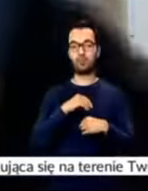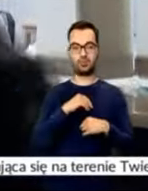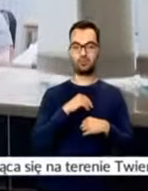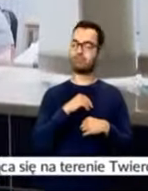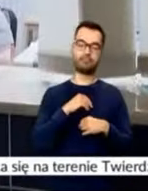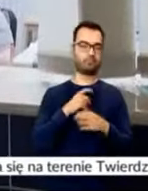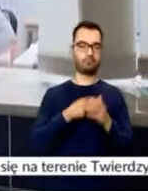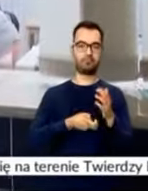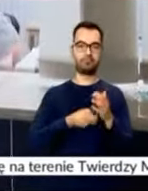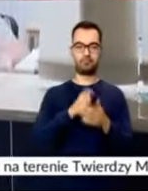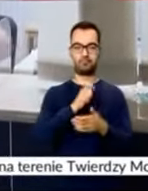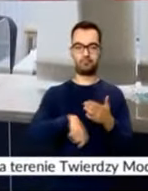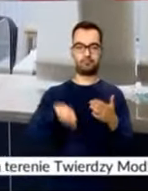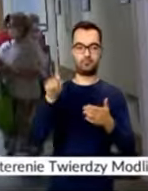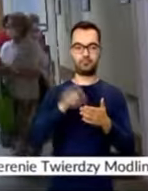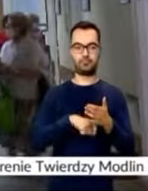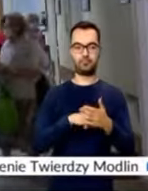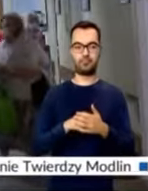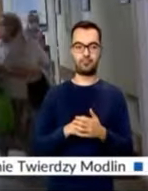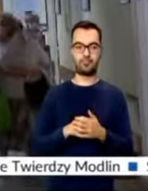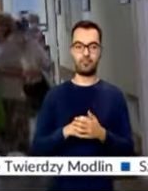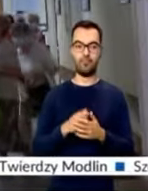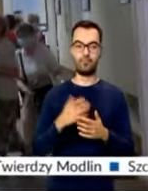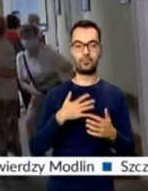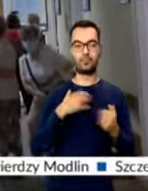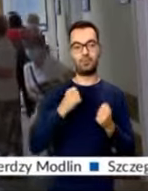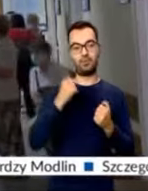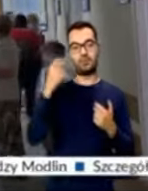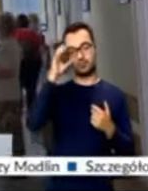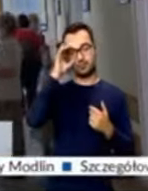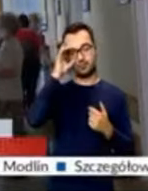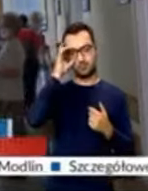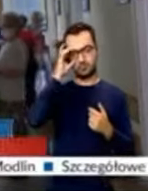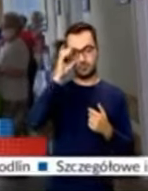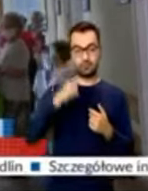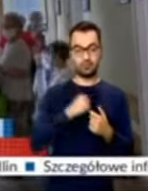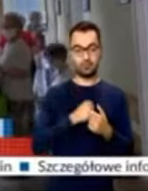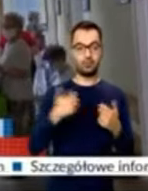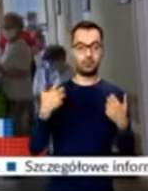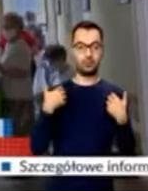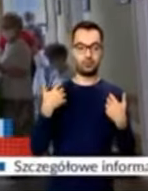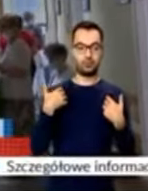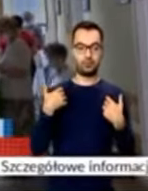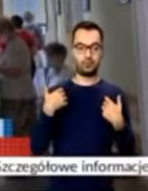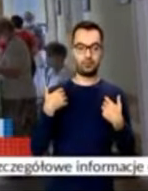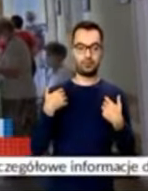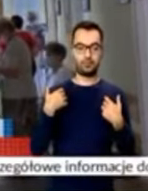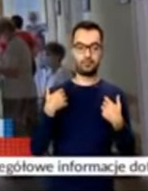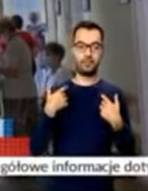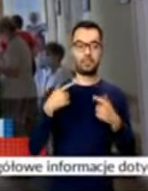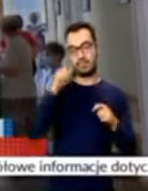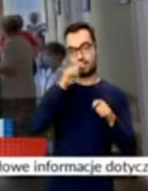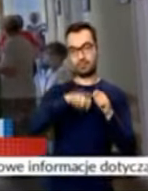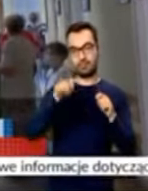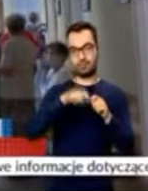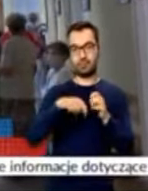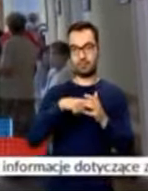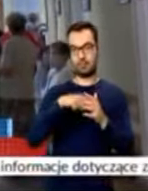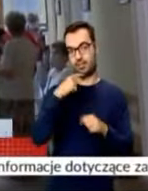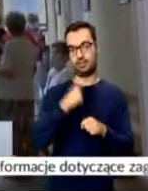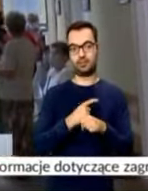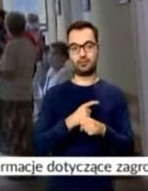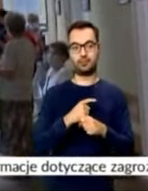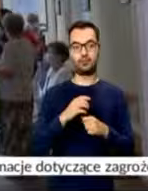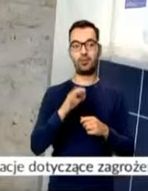specjalistów zostanie zlikwidowany. Obawiam się, że życie bardzo zdecydowanie i twardo zweryfikuje tą